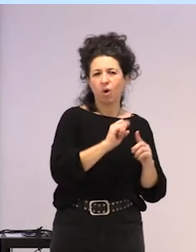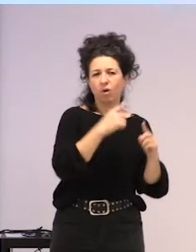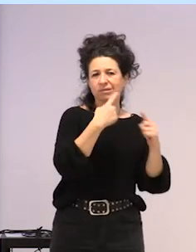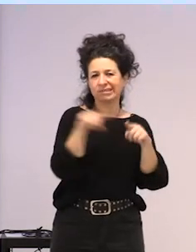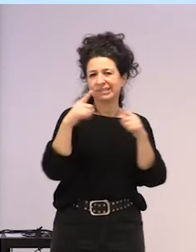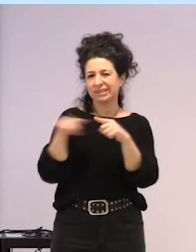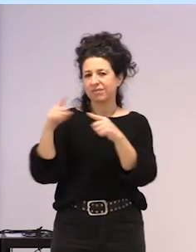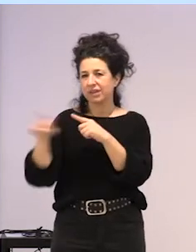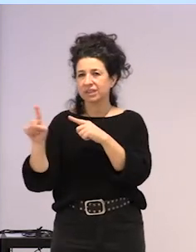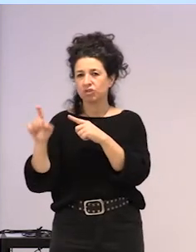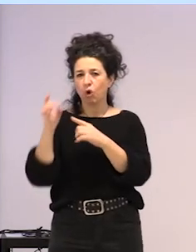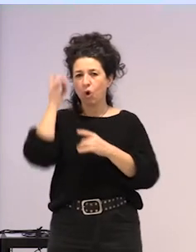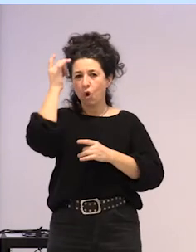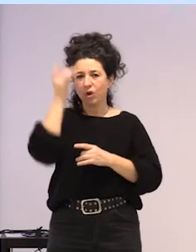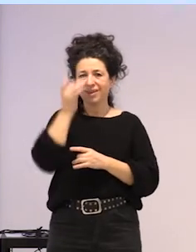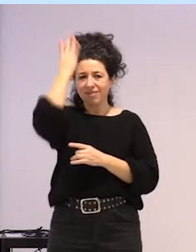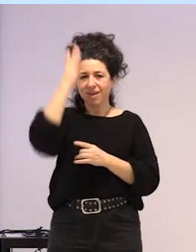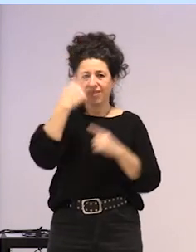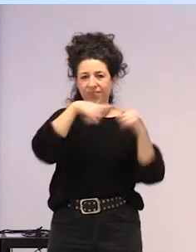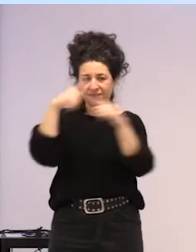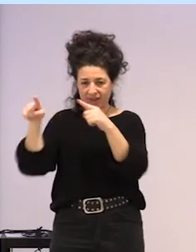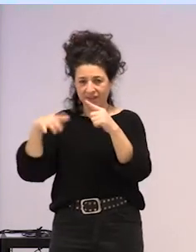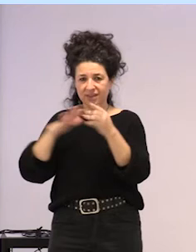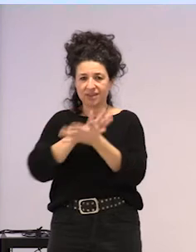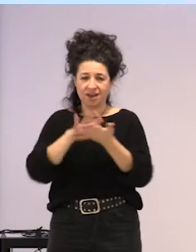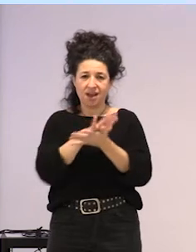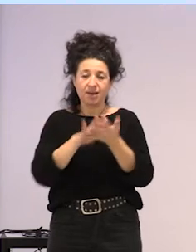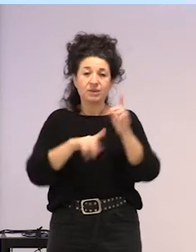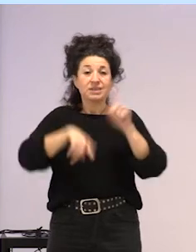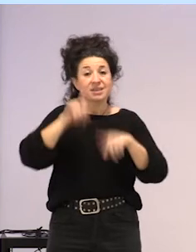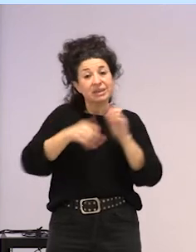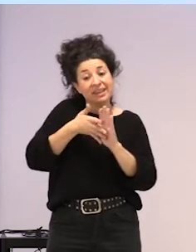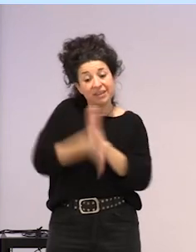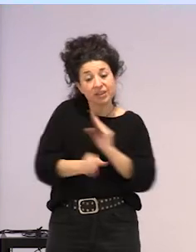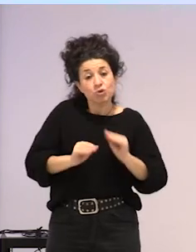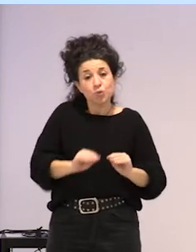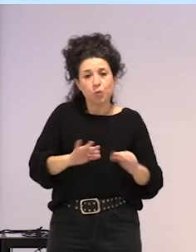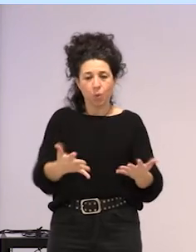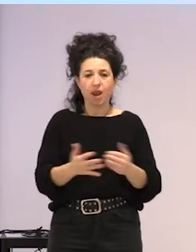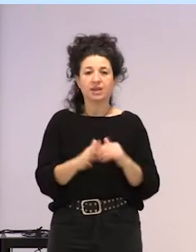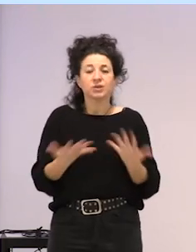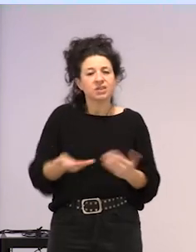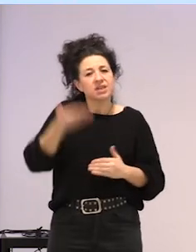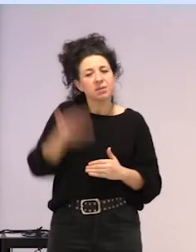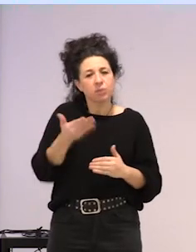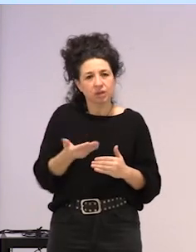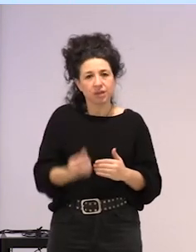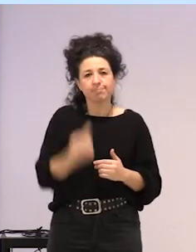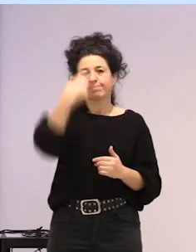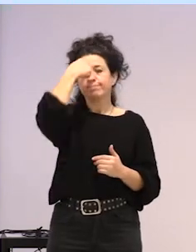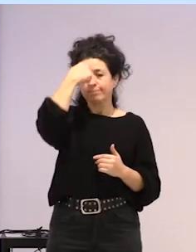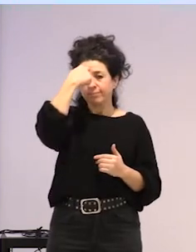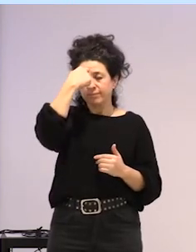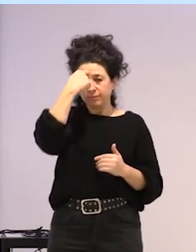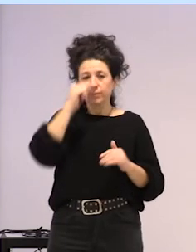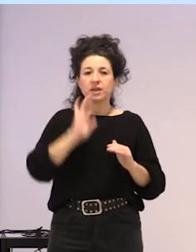ideia ezberdin ez, ari gara, segun eta, ba, nola definitzen dugun, ez? Orduan, garrantzitsua da, oni erraparatzea, eta ulertzea,